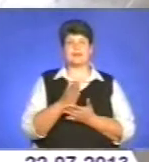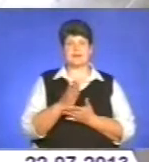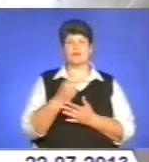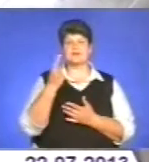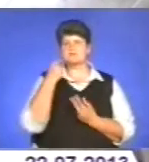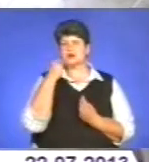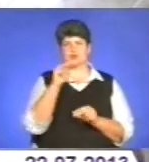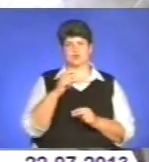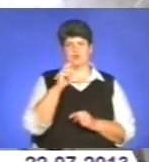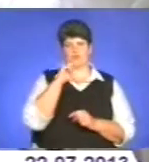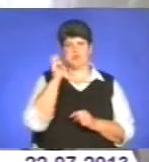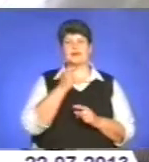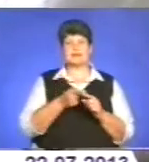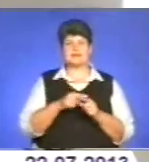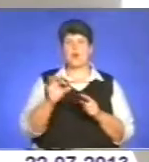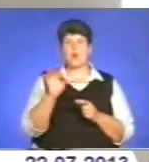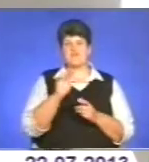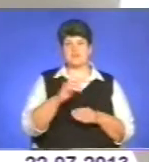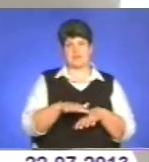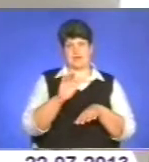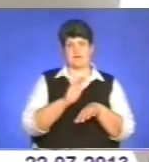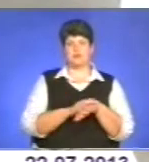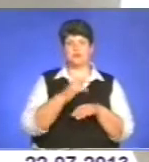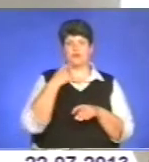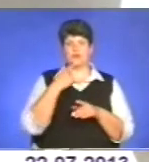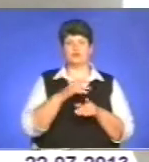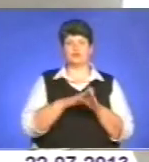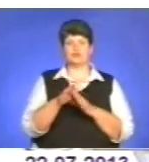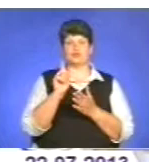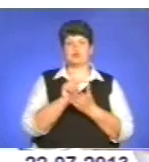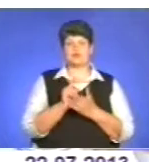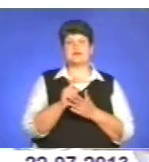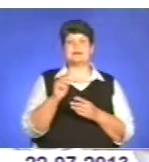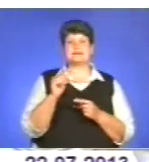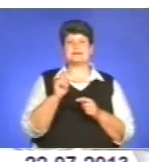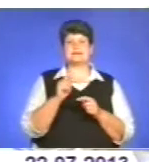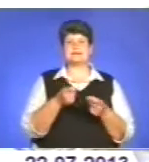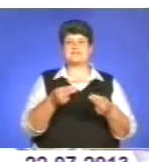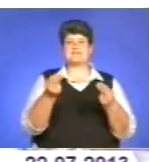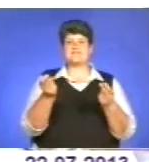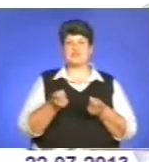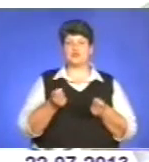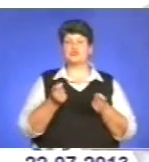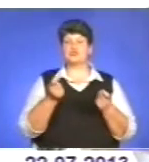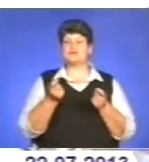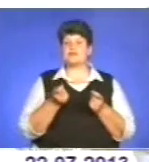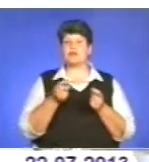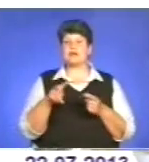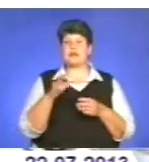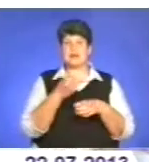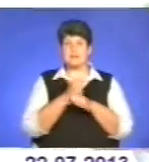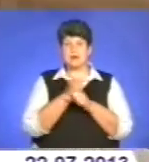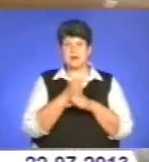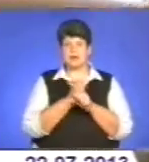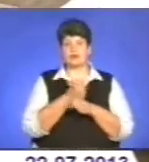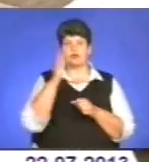найкращих в Україні. І це офіційний факт, каже виконуюча обов'язки завідувача лабораторії хіміко-бактеріологічного контролю питної води